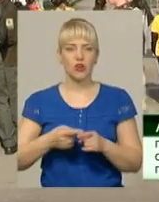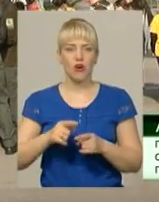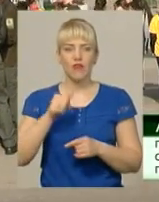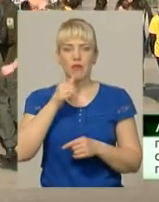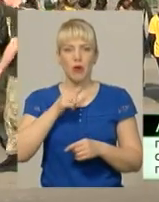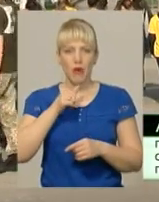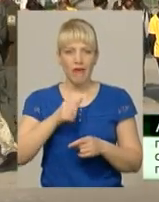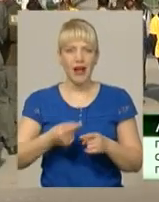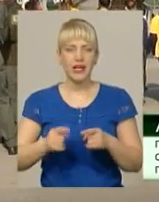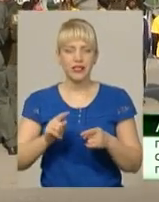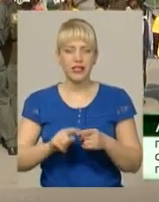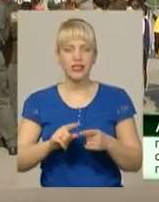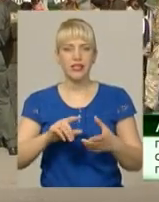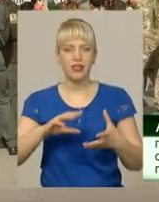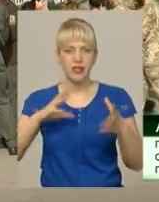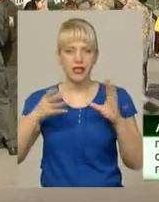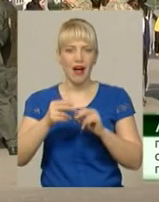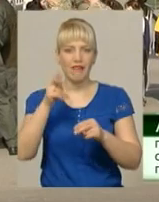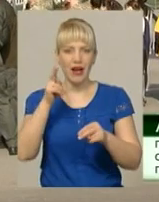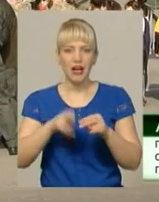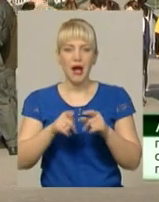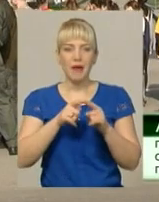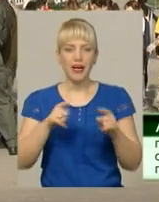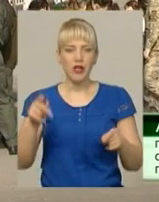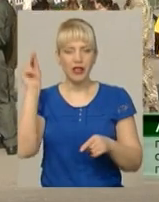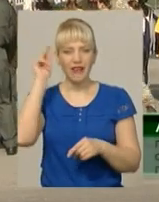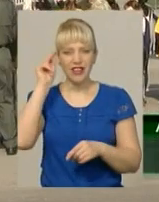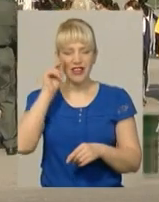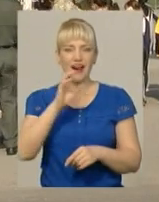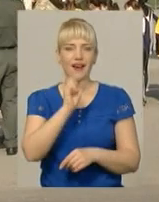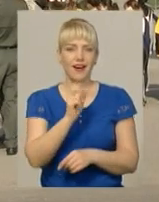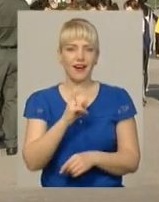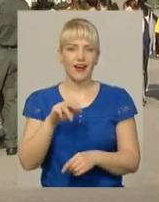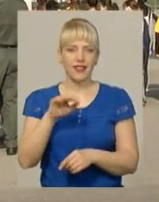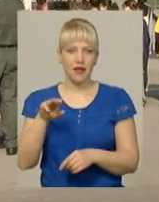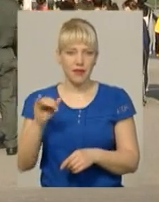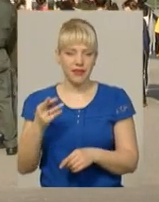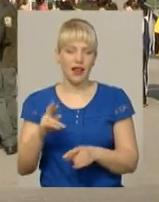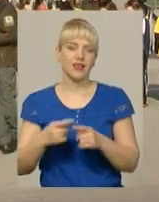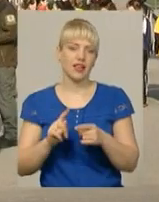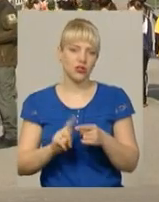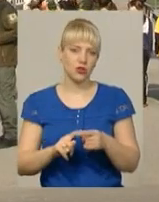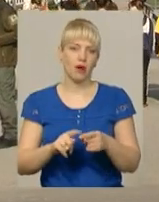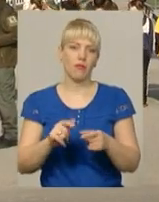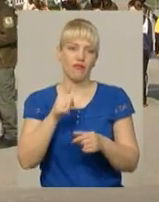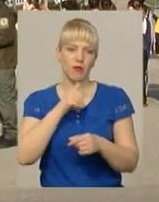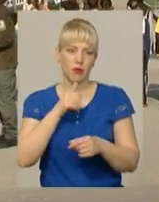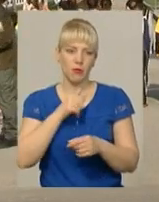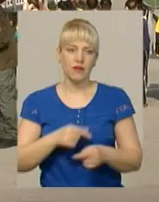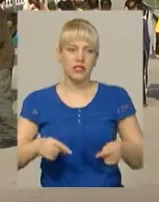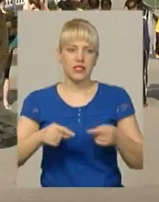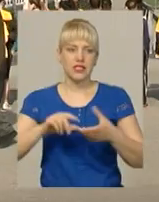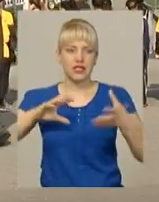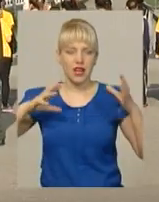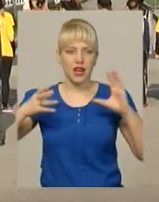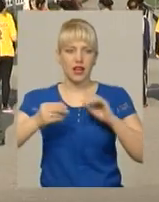знаменує собою завершення періоду навчання в академії. І на цьому випробуванні визначаємо загальну